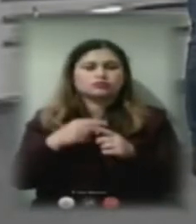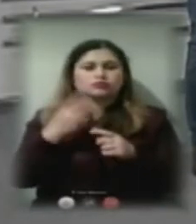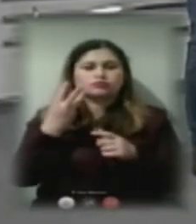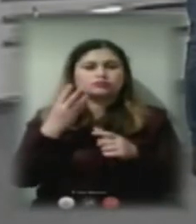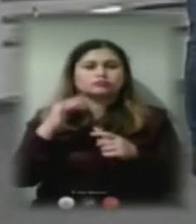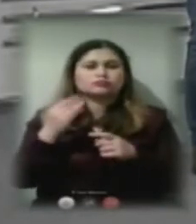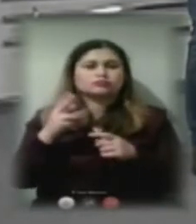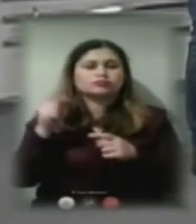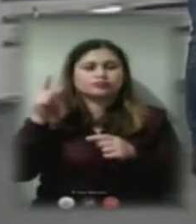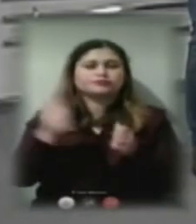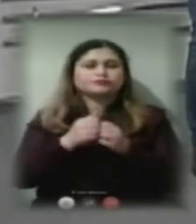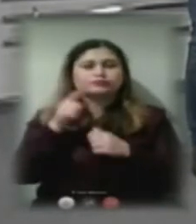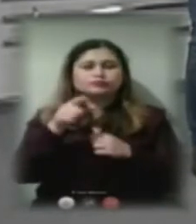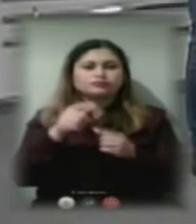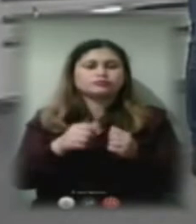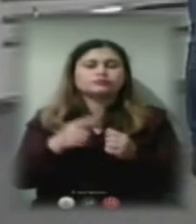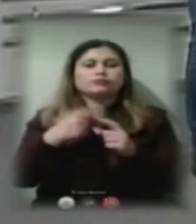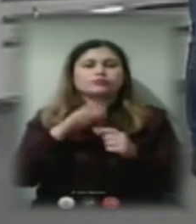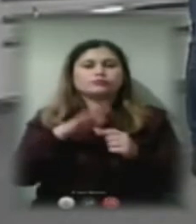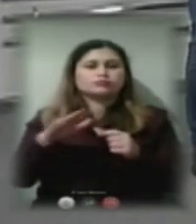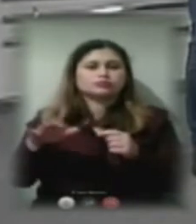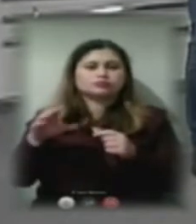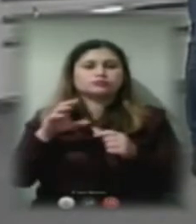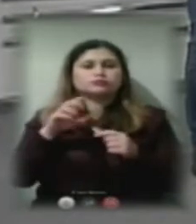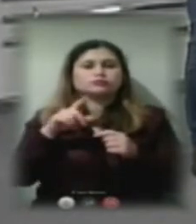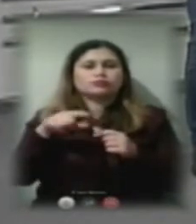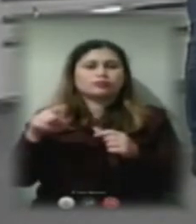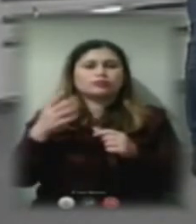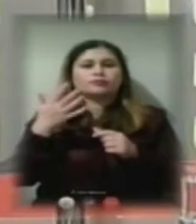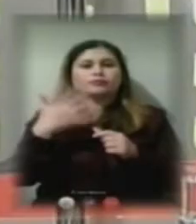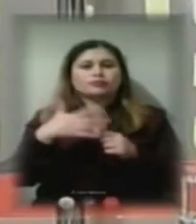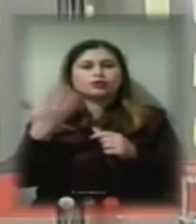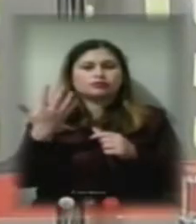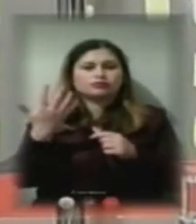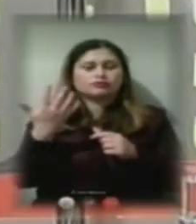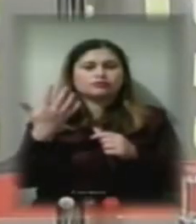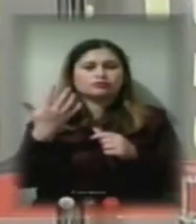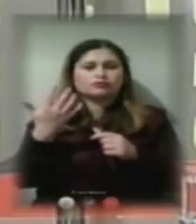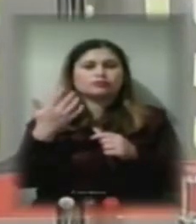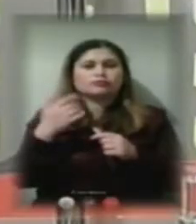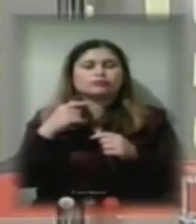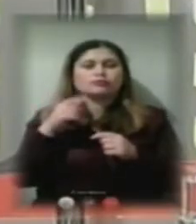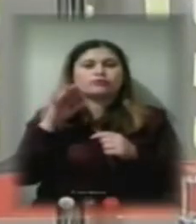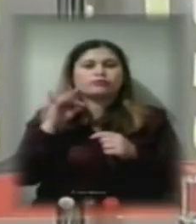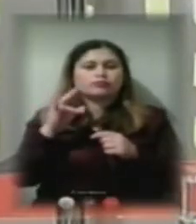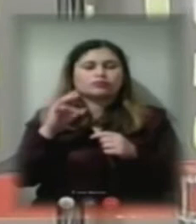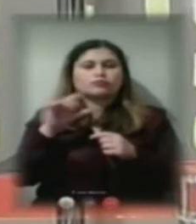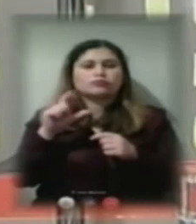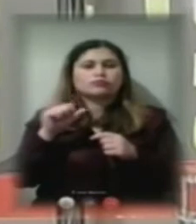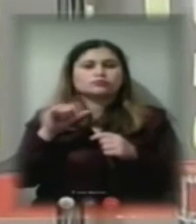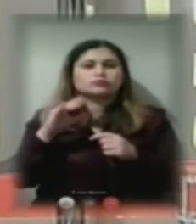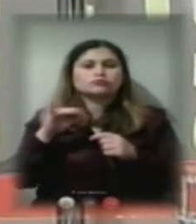Це дитячий садочок номер 55, він розташований в